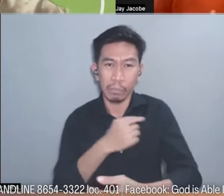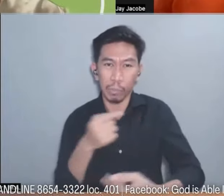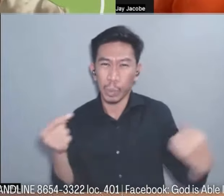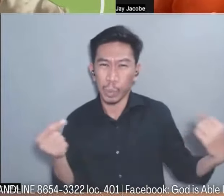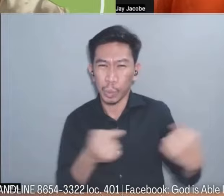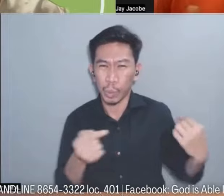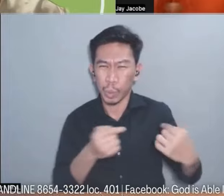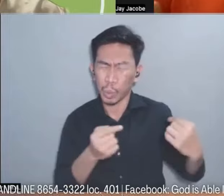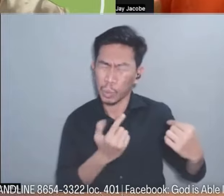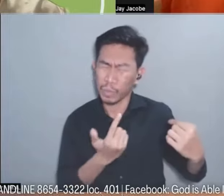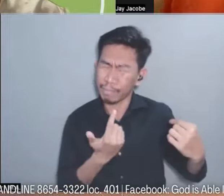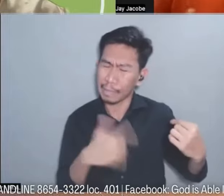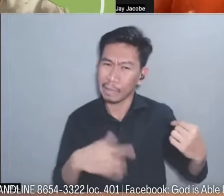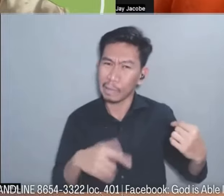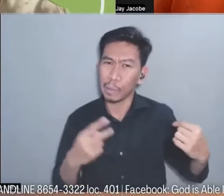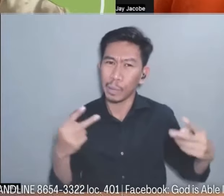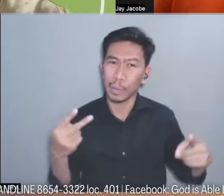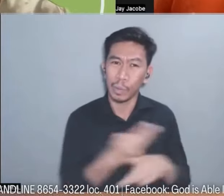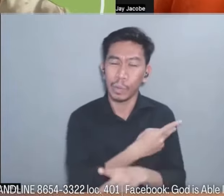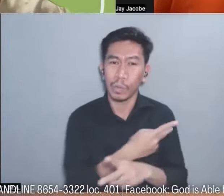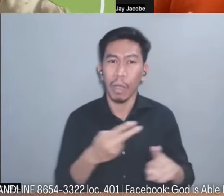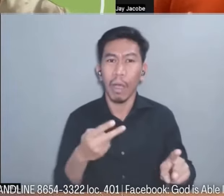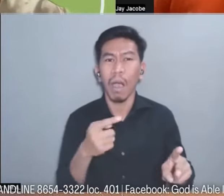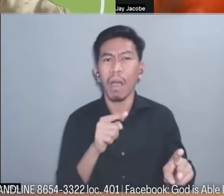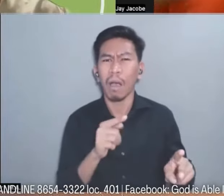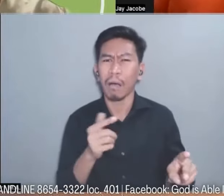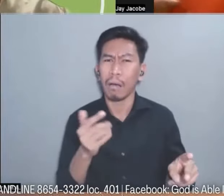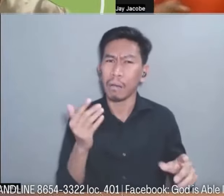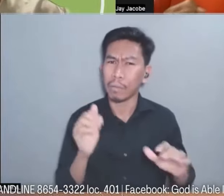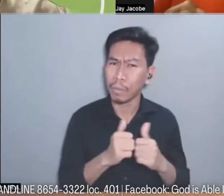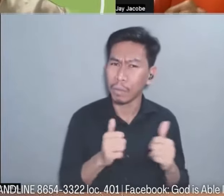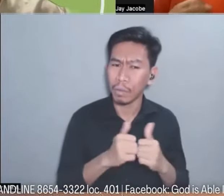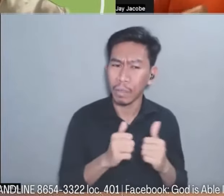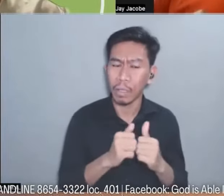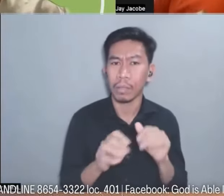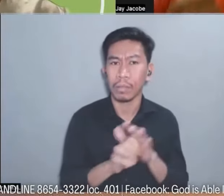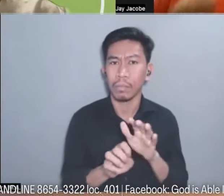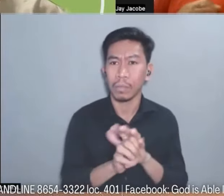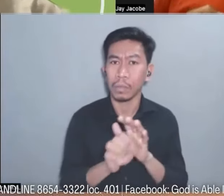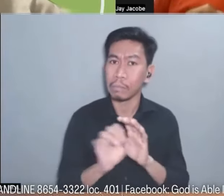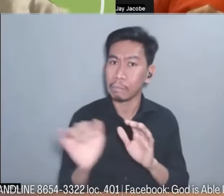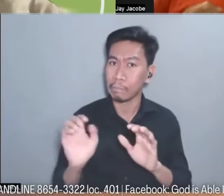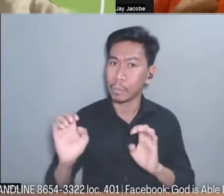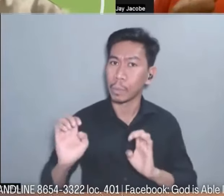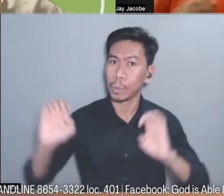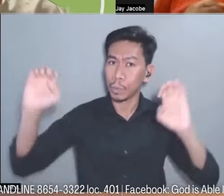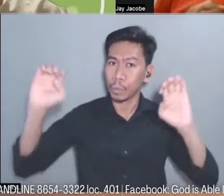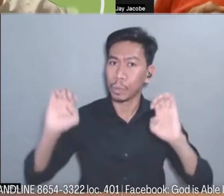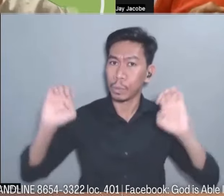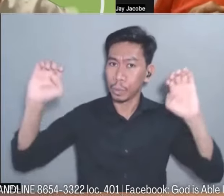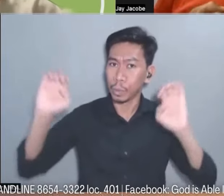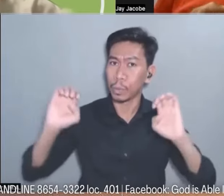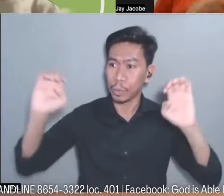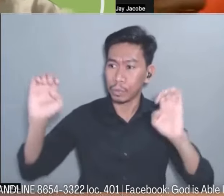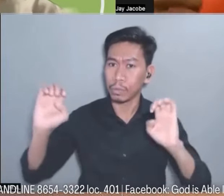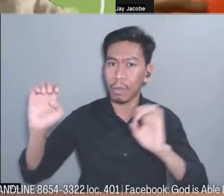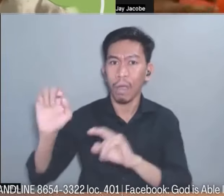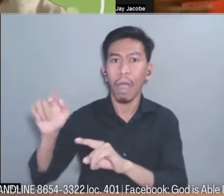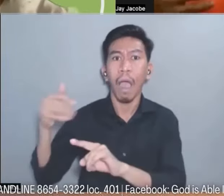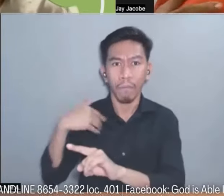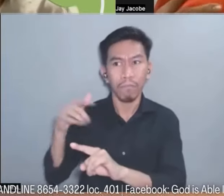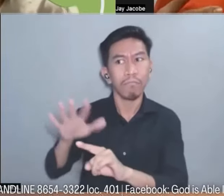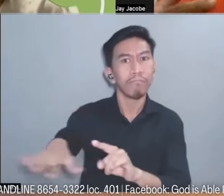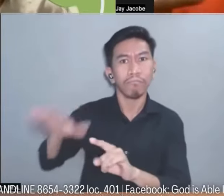sakit daw pong ito ay nakikita sa mga bodybuilder pero ako po hindi naman po ako bodybuilder pero